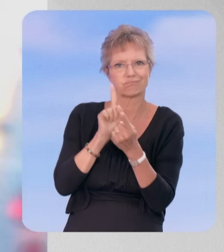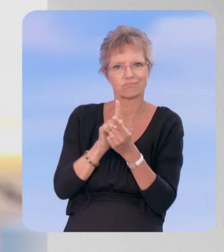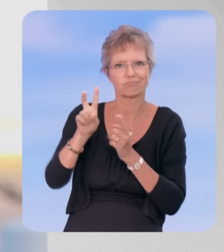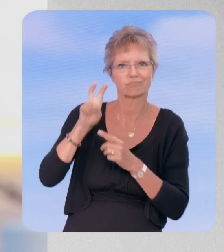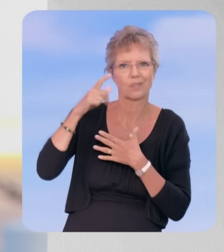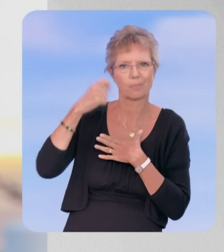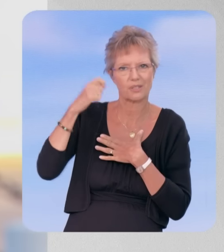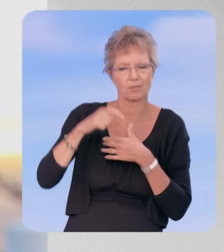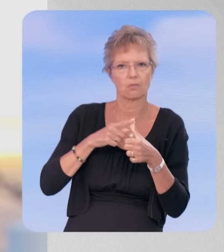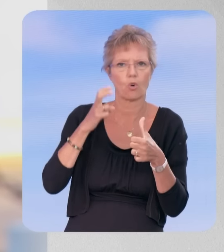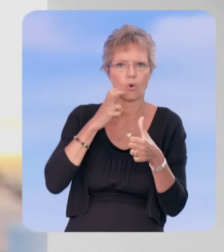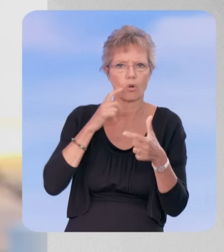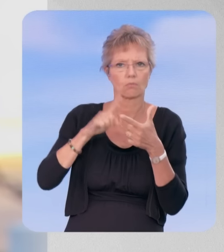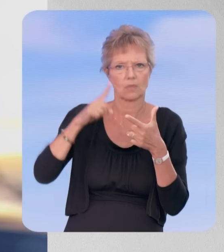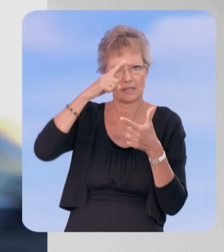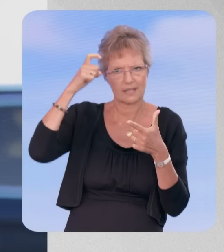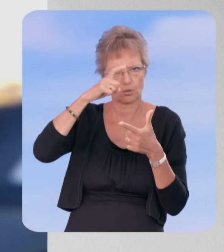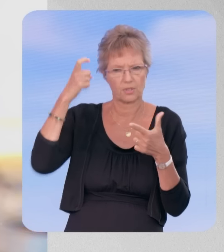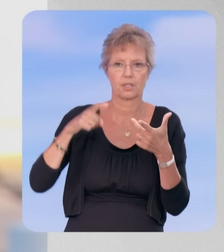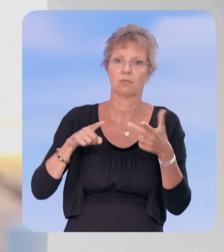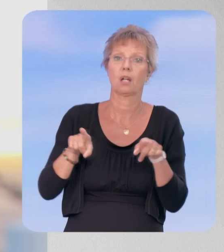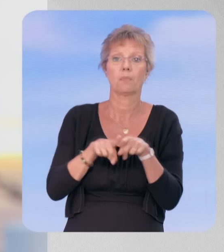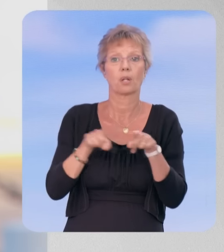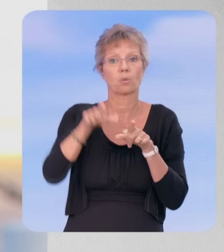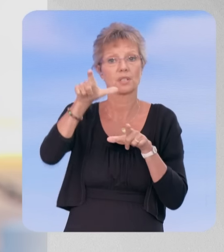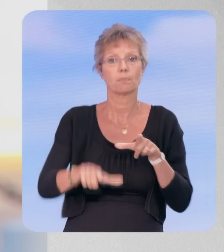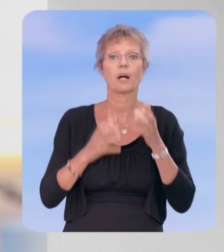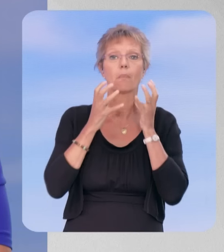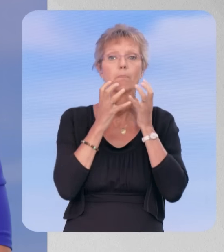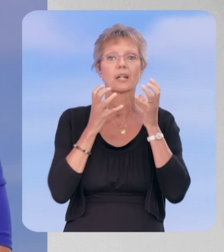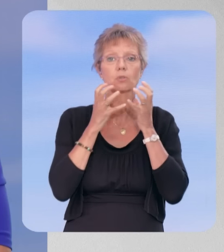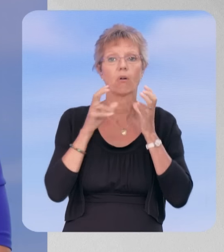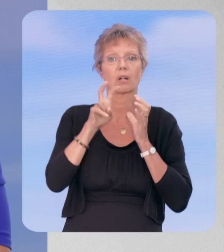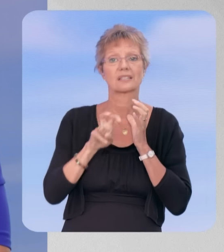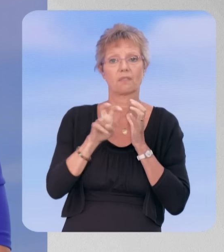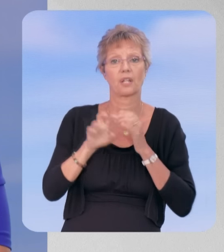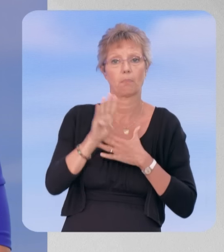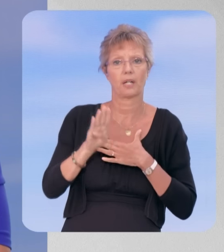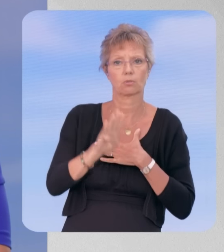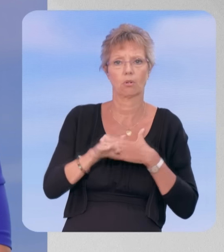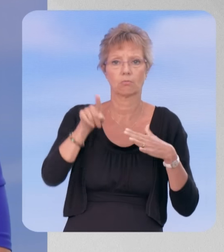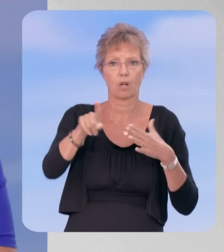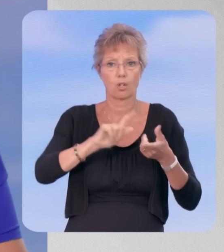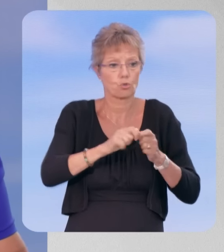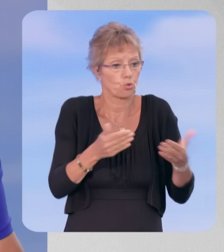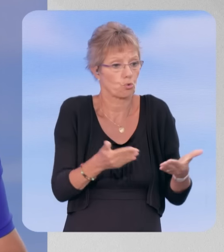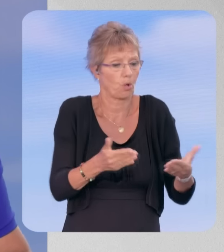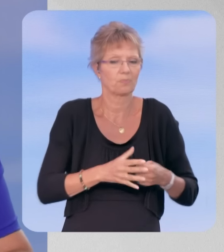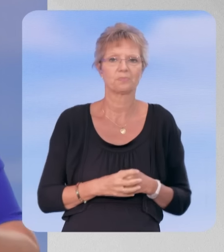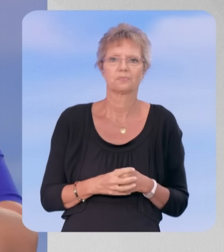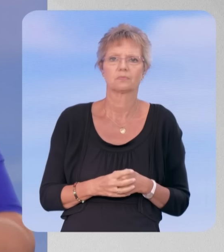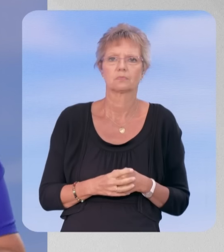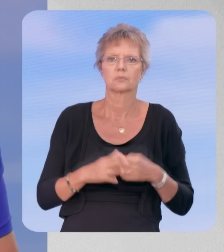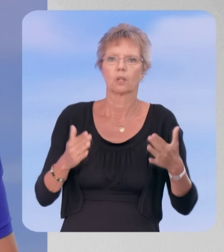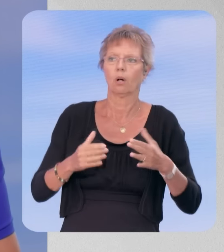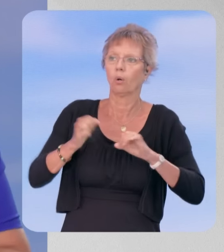justement François Hollande, Nicolas Sarkozy, mais également Xavier Bertrand. Xavier Bertrand, ça change quelque chose à vos yeux ? – Non, vous pourriez